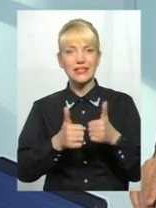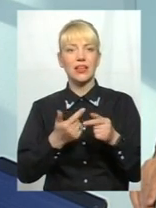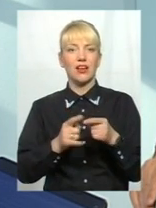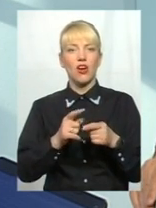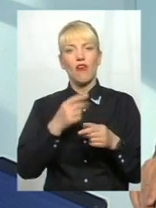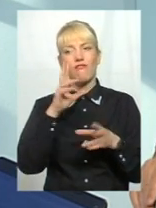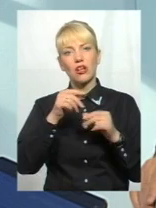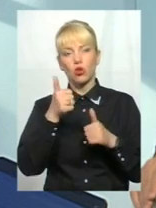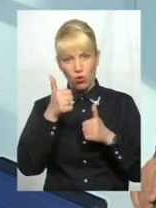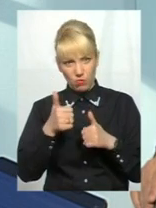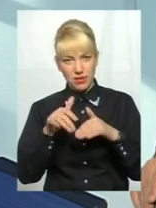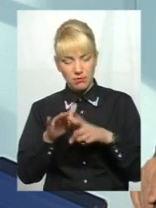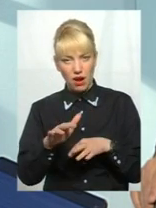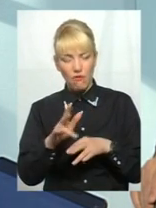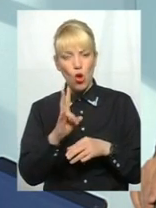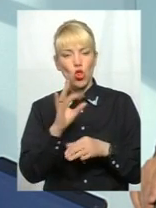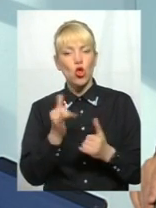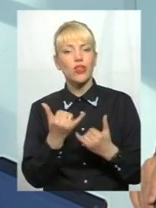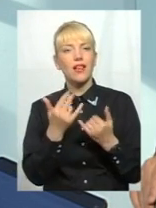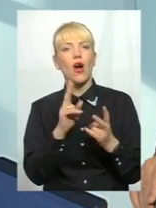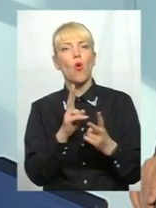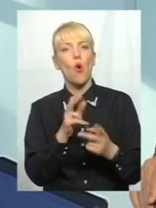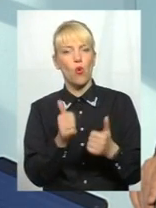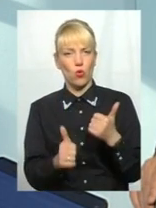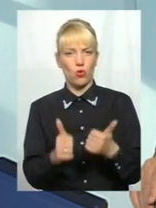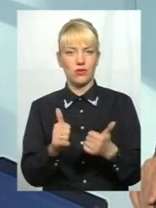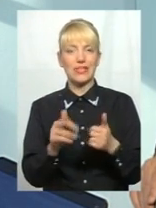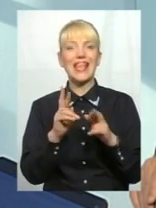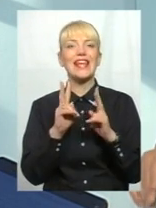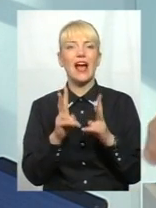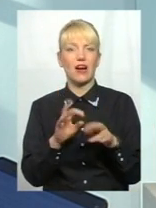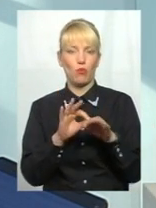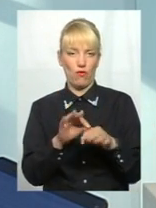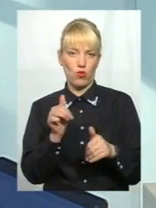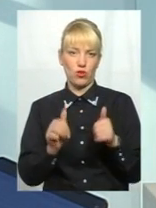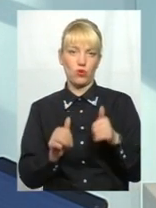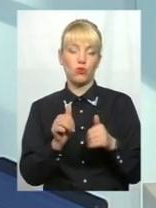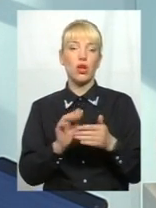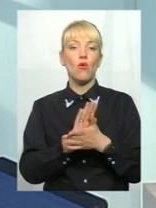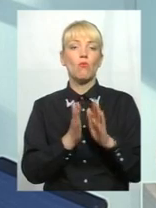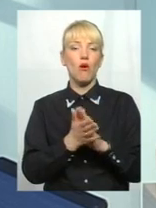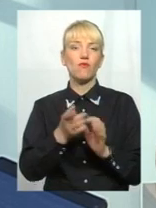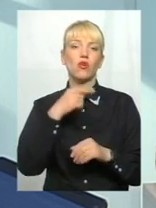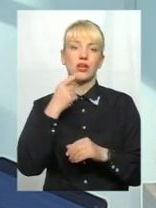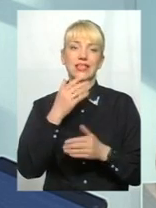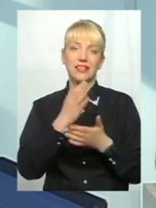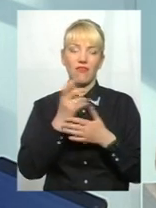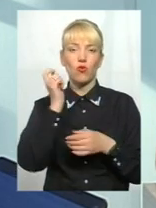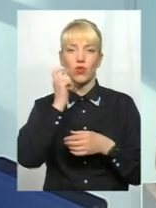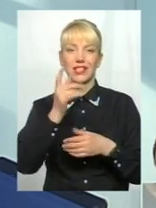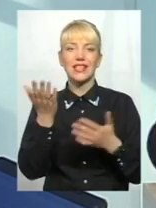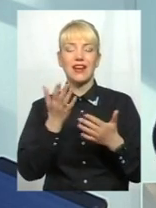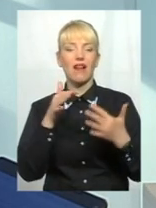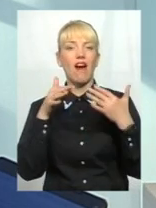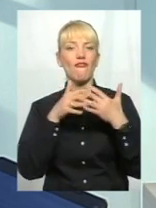для кого конкурси і як проводити конкурси? Тобто, умовно кажучи, є в країні, яка воює, як каже в нас